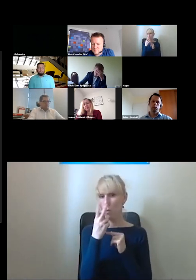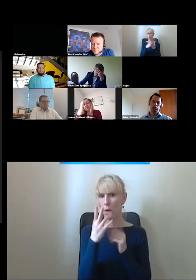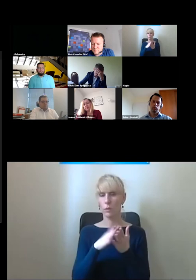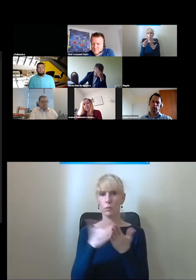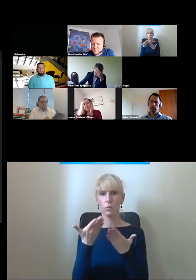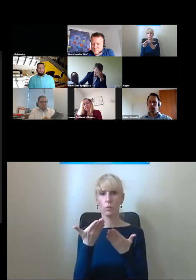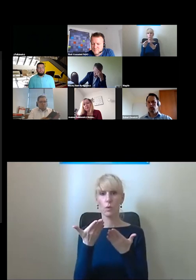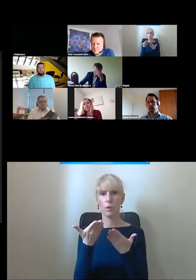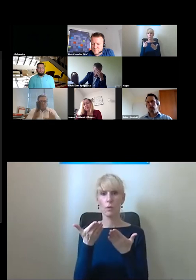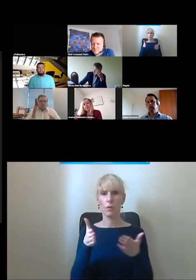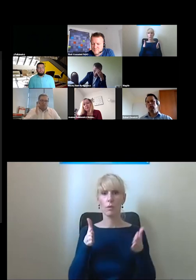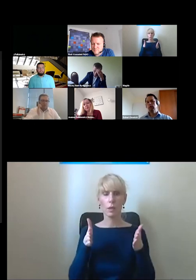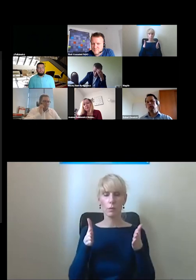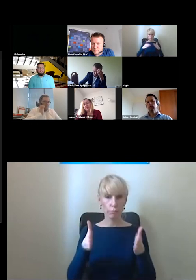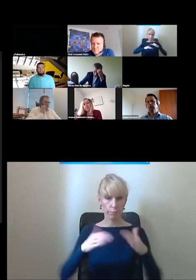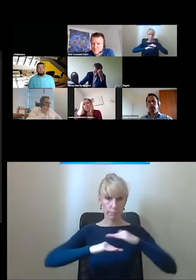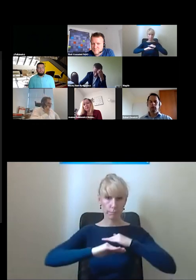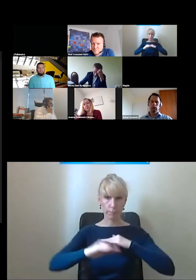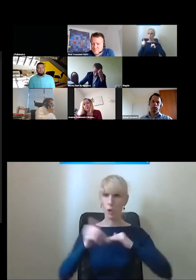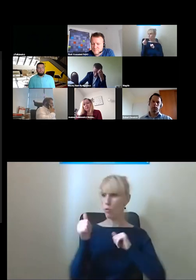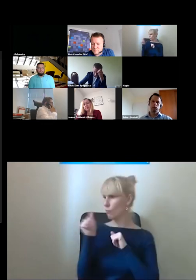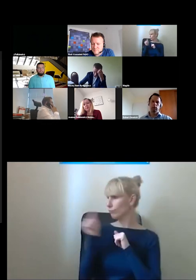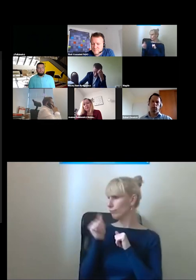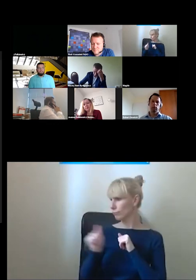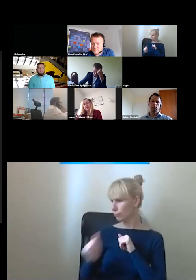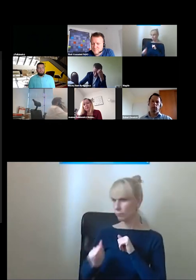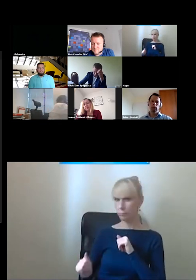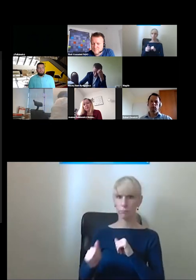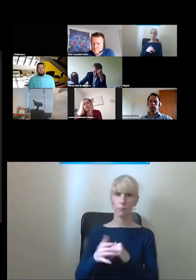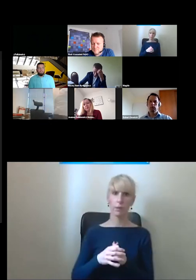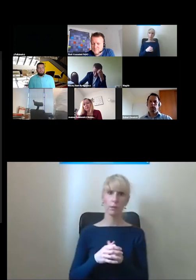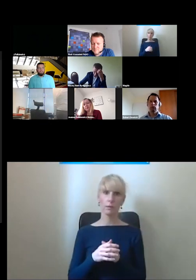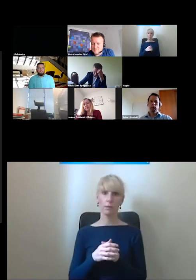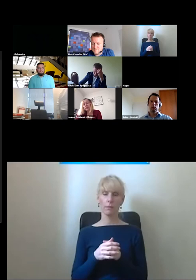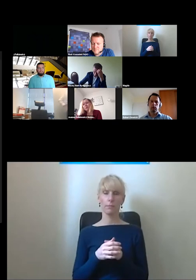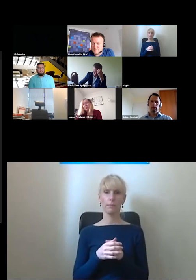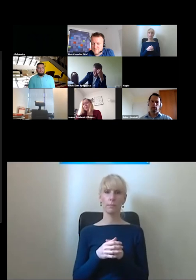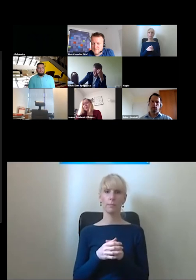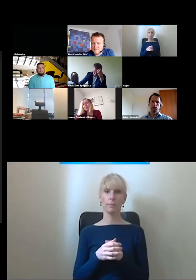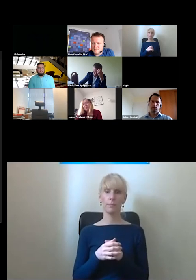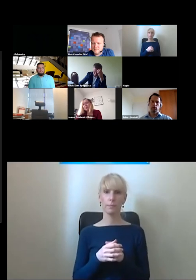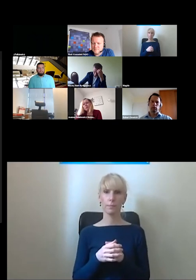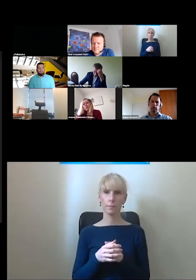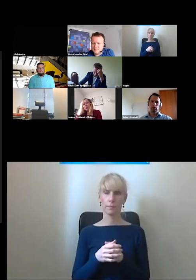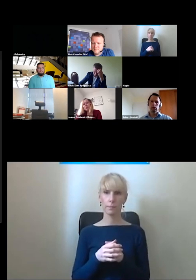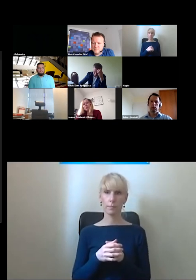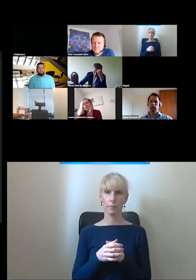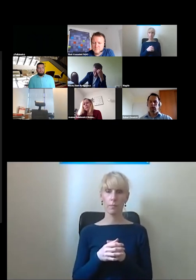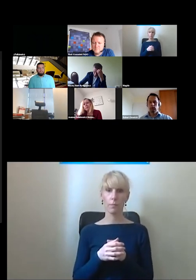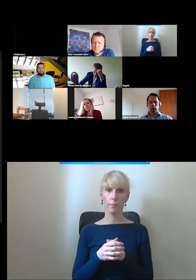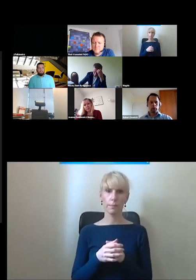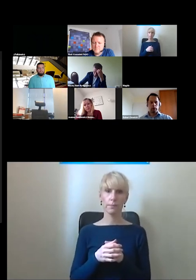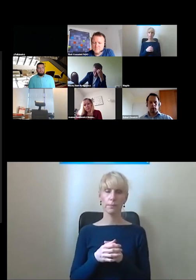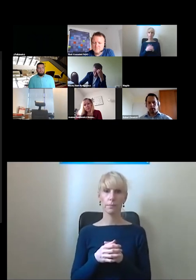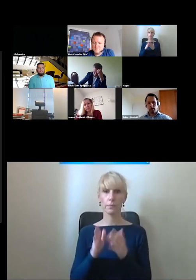na którym się znajdują guziki wyboru pięter oraz wyświetlacze